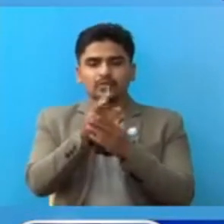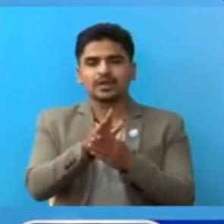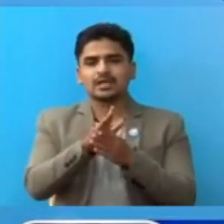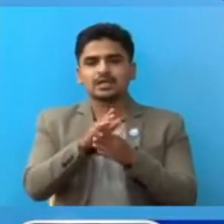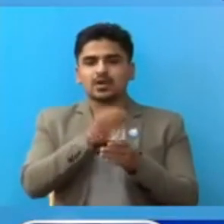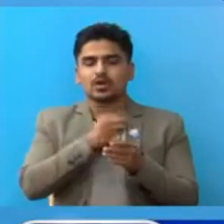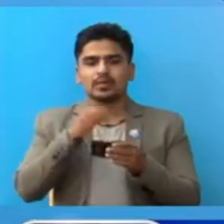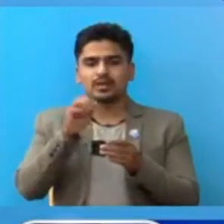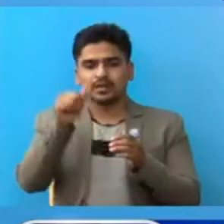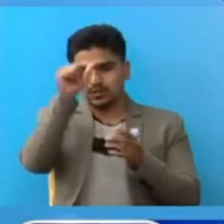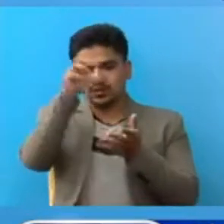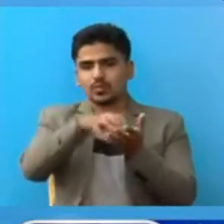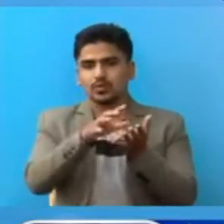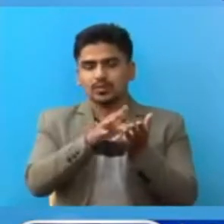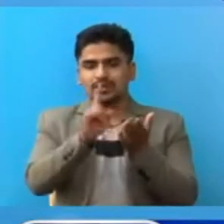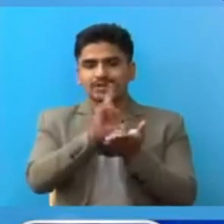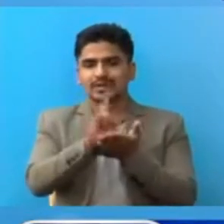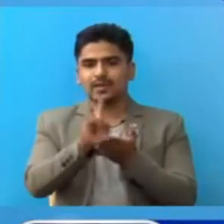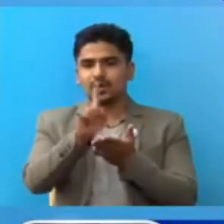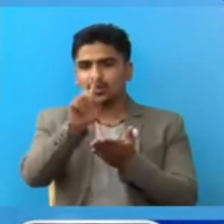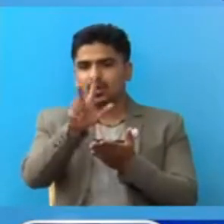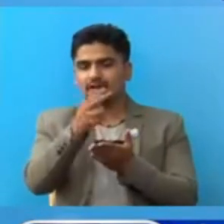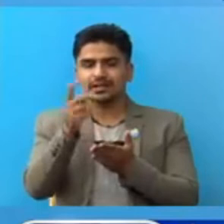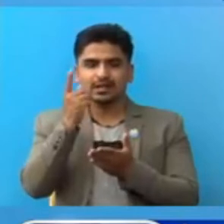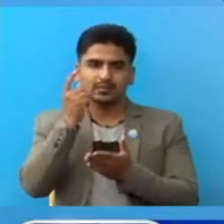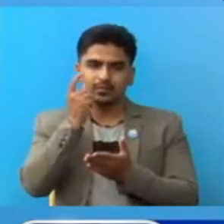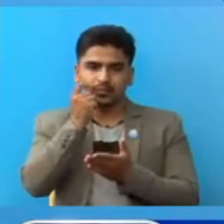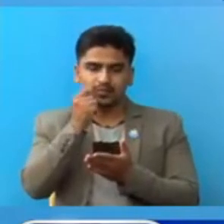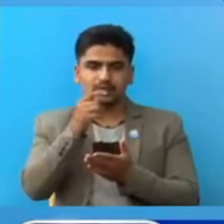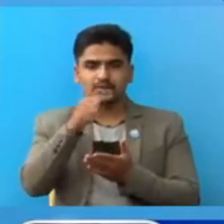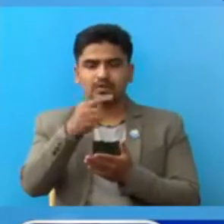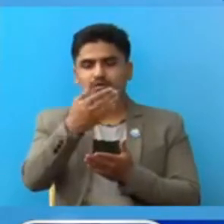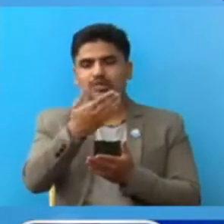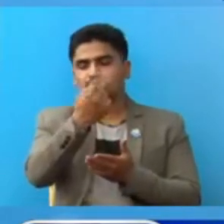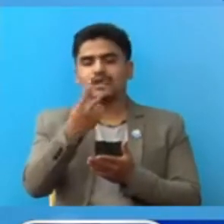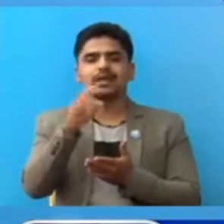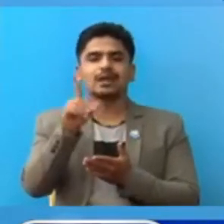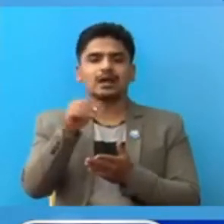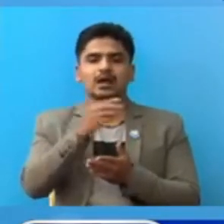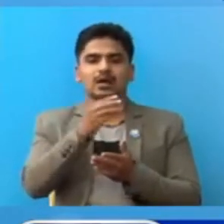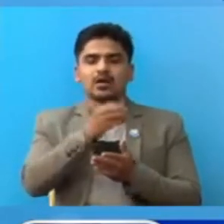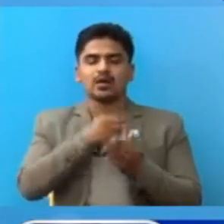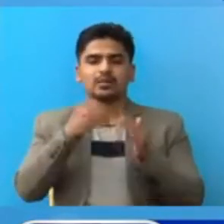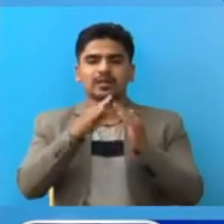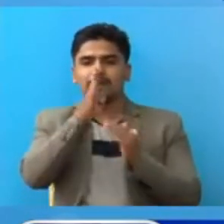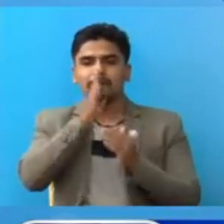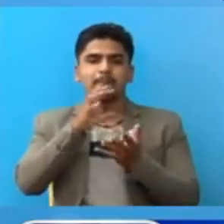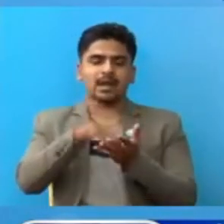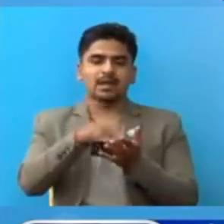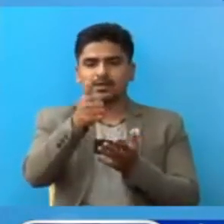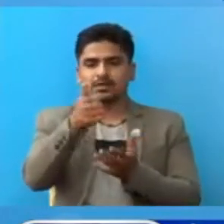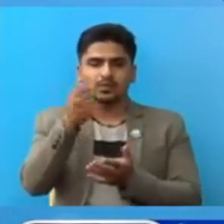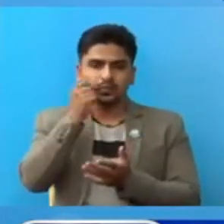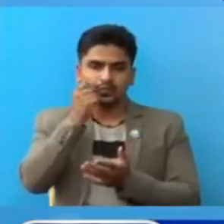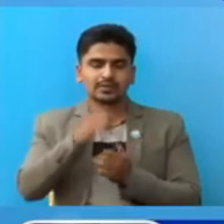सपई जनक पुरवाट जापा का अठार जना पुरूस कलेया अस्पताल बाट बारा का छा